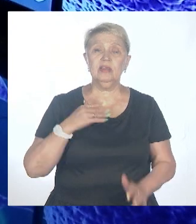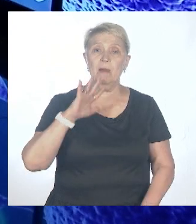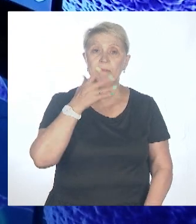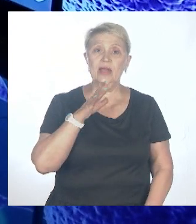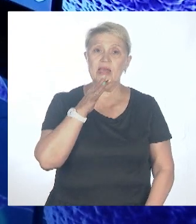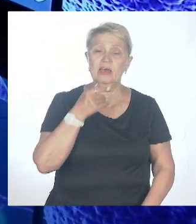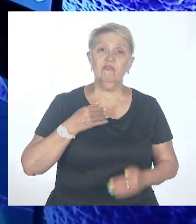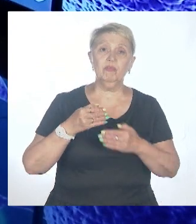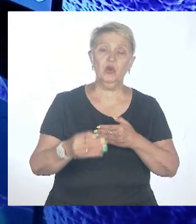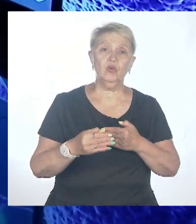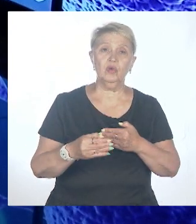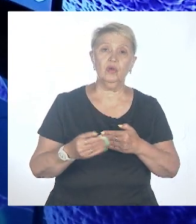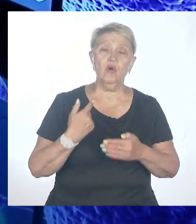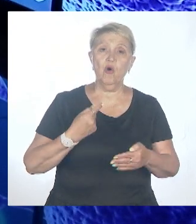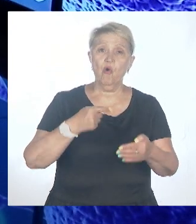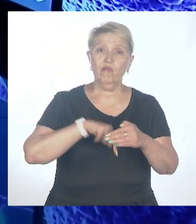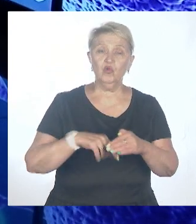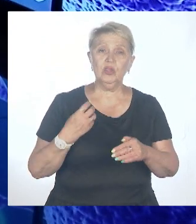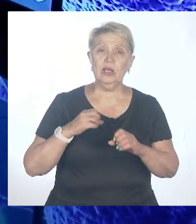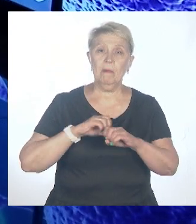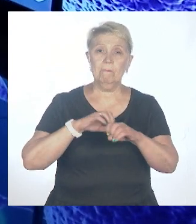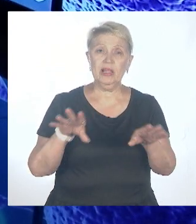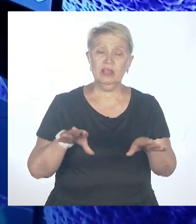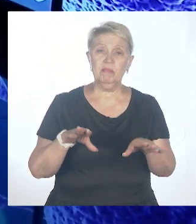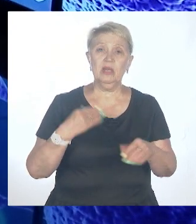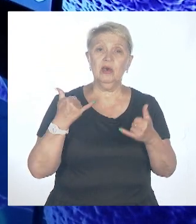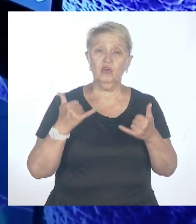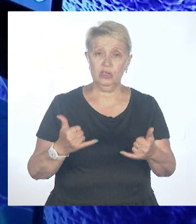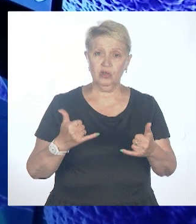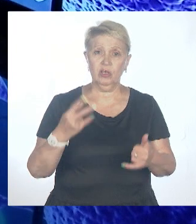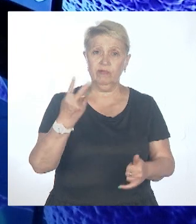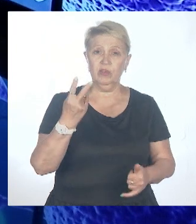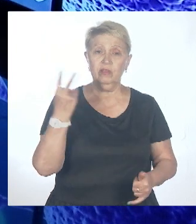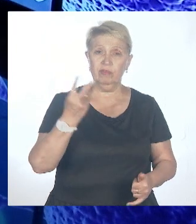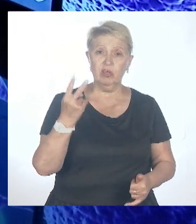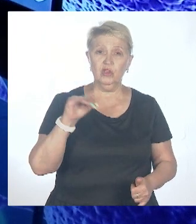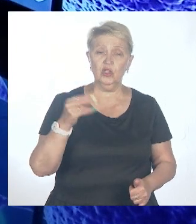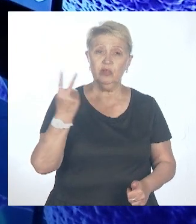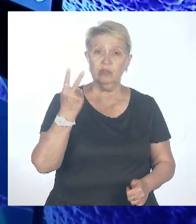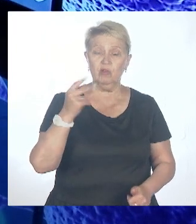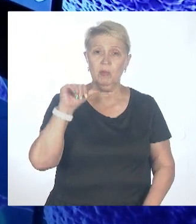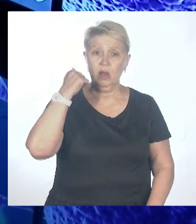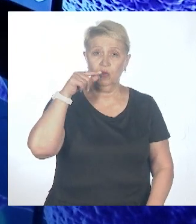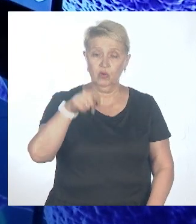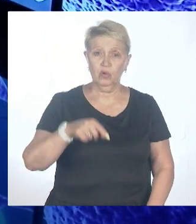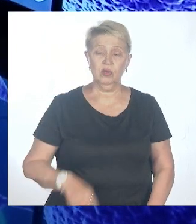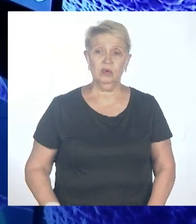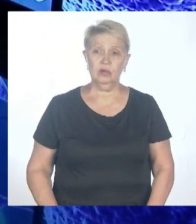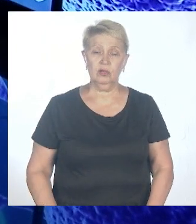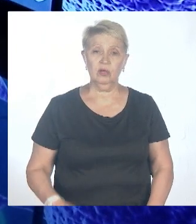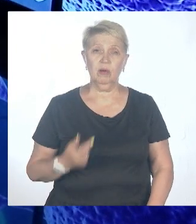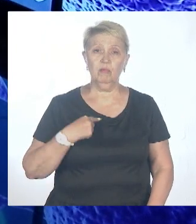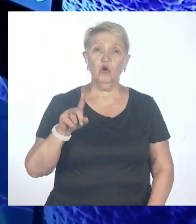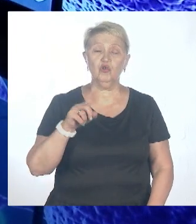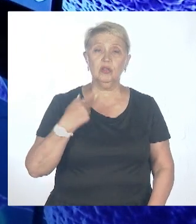вперед. Вот внутри пандемии сейчас, вот сейчас, в 2022 году пандемии коронавируса, мы что-то